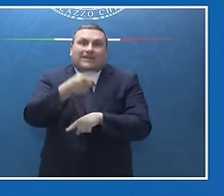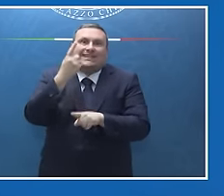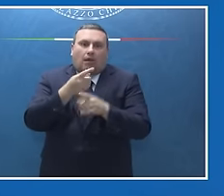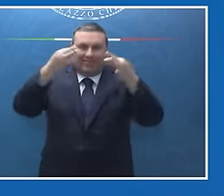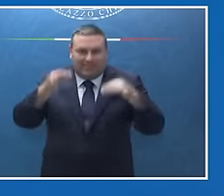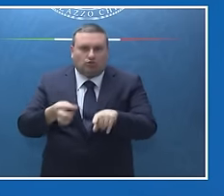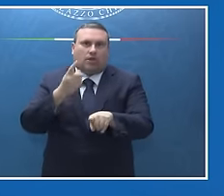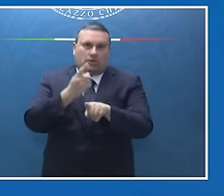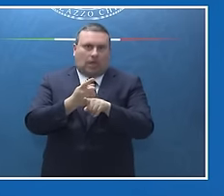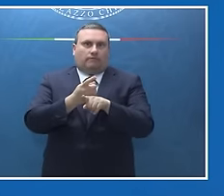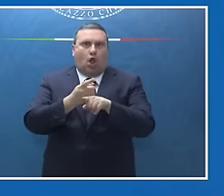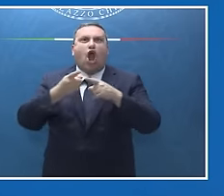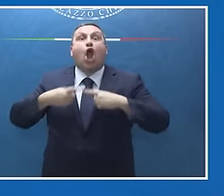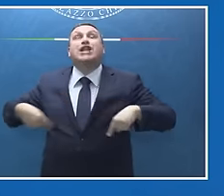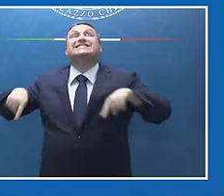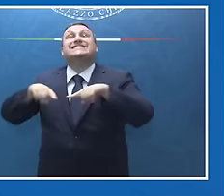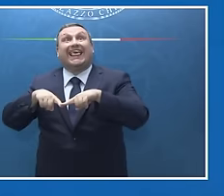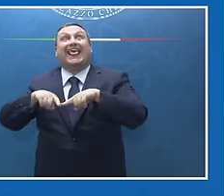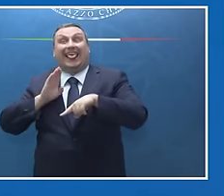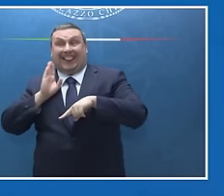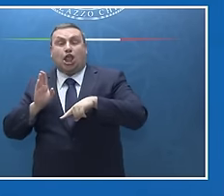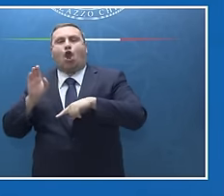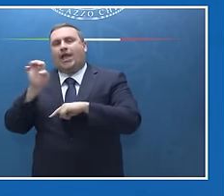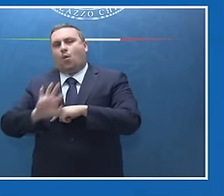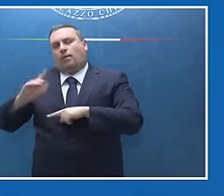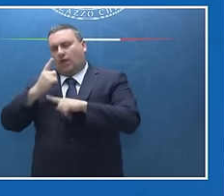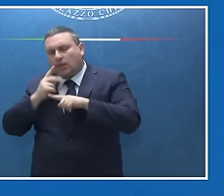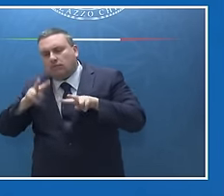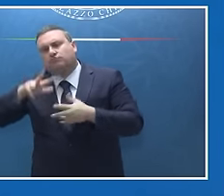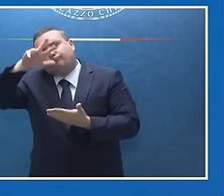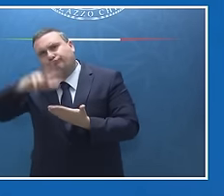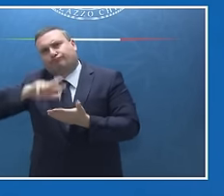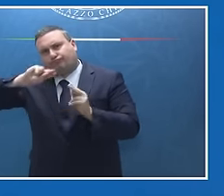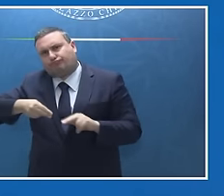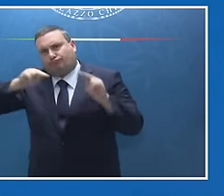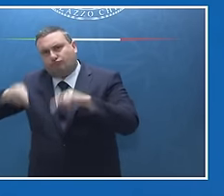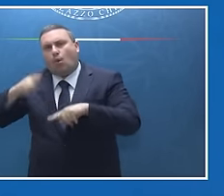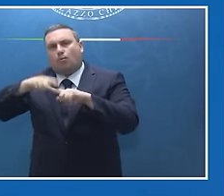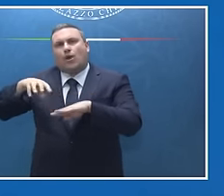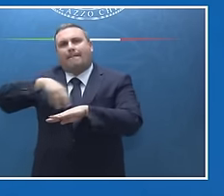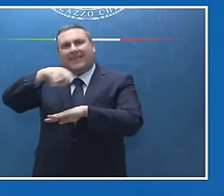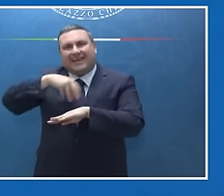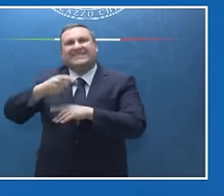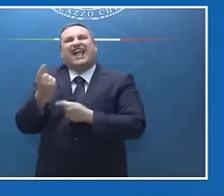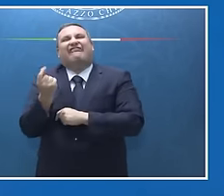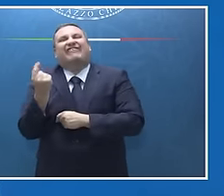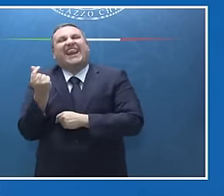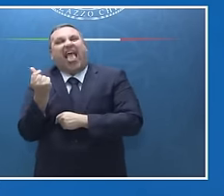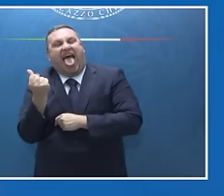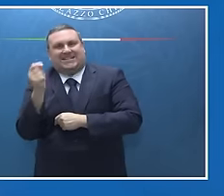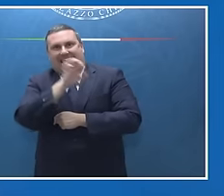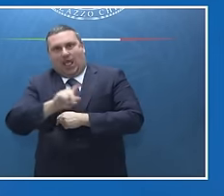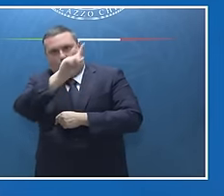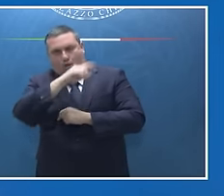europeo e deve essere tecnicamente definita dai ministri delle finanze dell'Unione europea. Quanto al tema dello